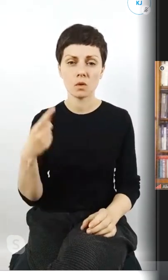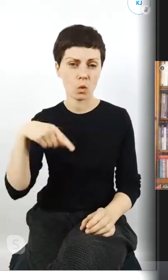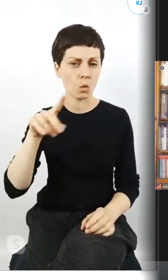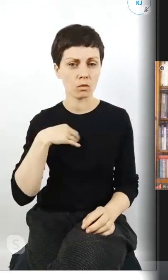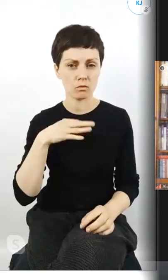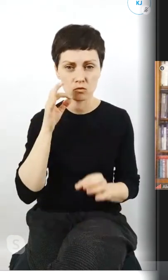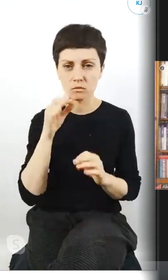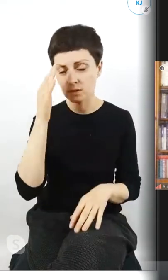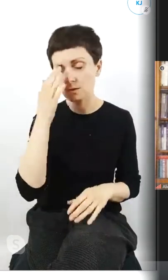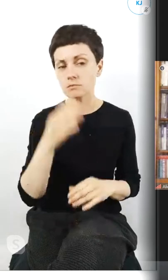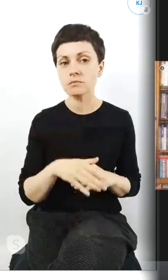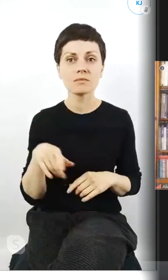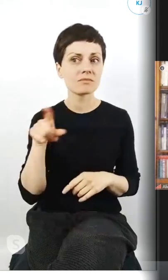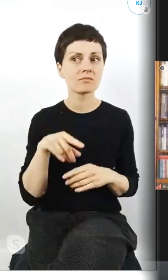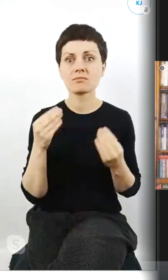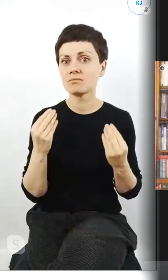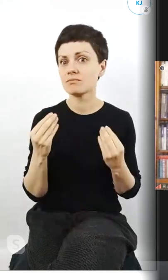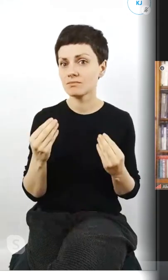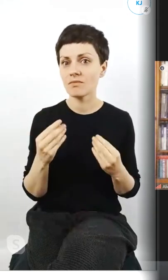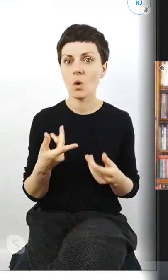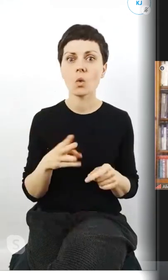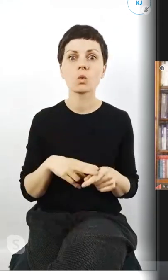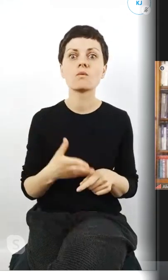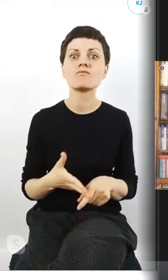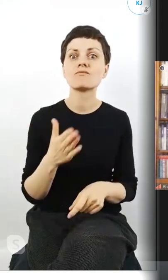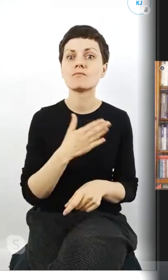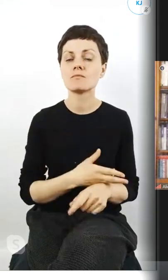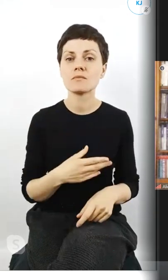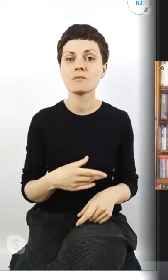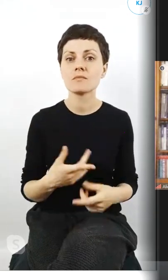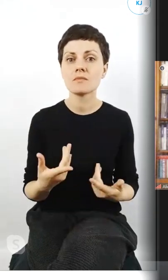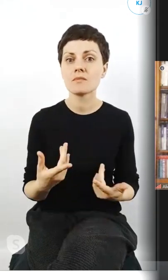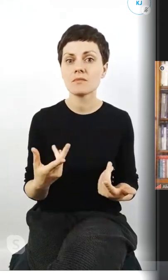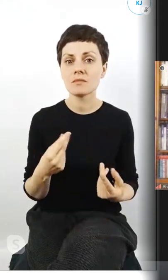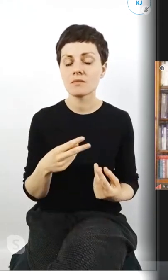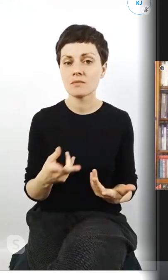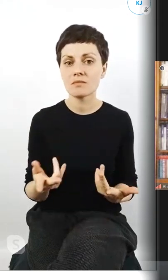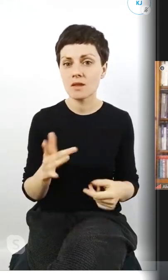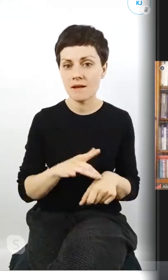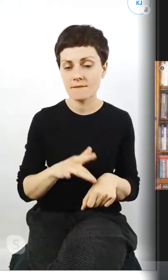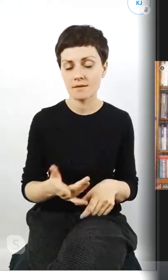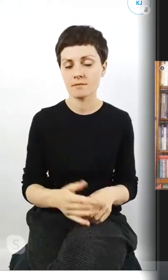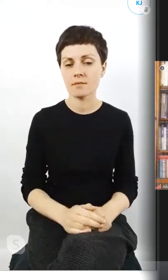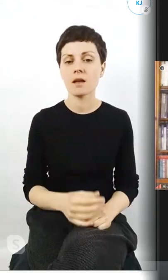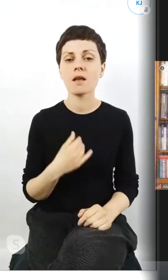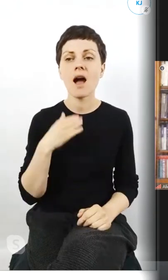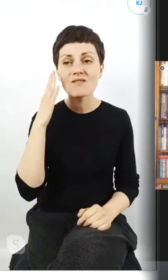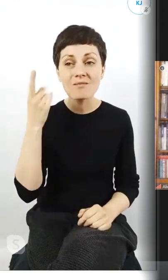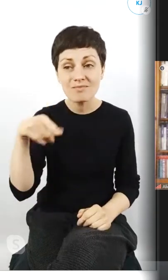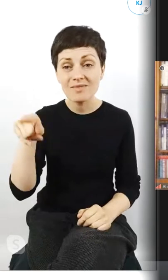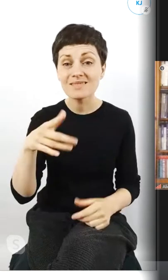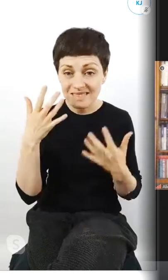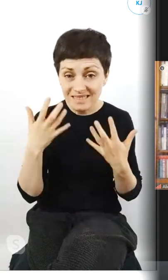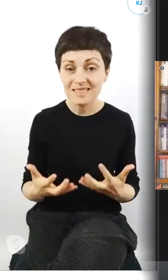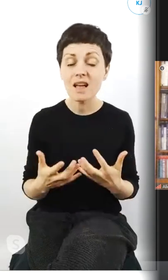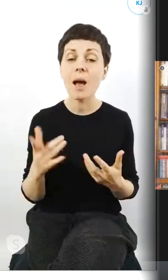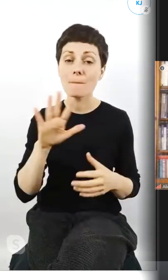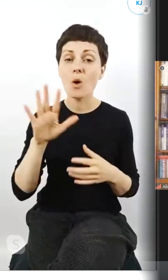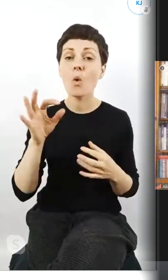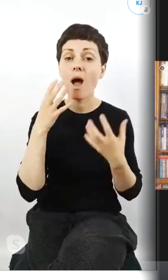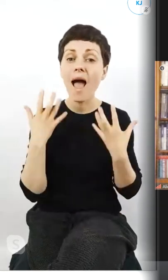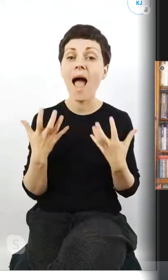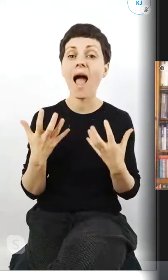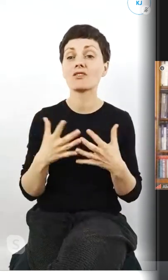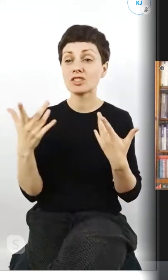naprawdę robią się czego do tej pory mam nie widzę efektów ja wiem że oni chcą i mają bardzo dobre chęci i chcą nam